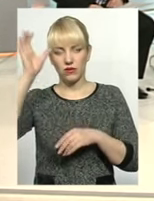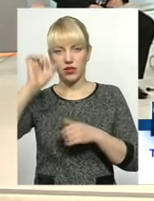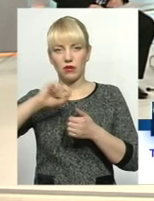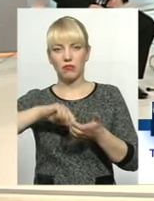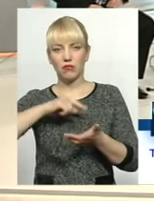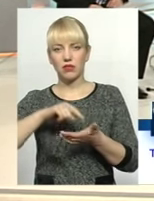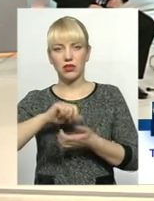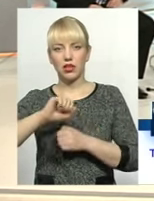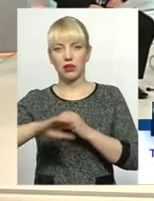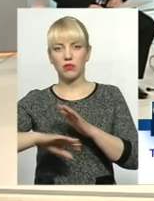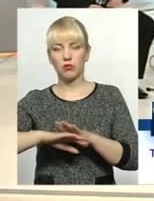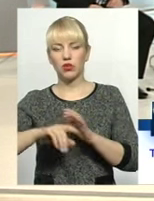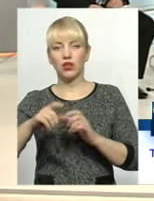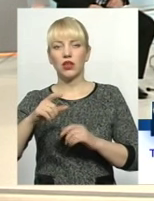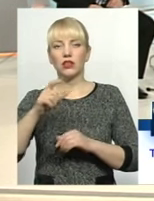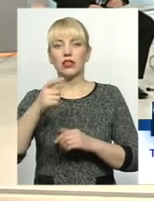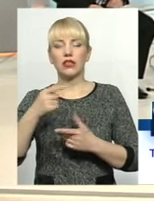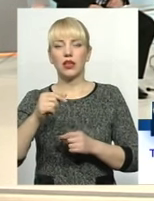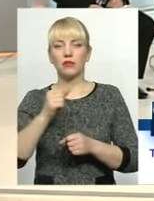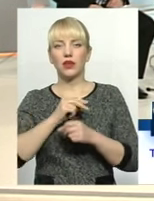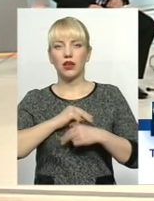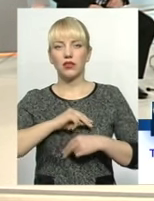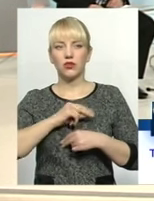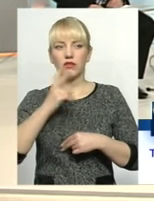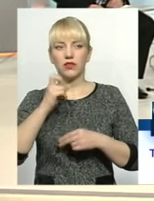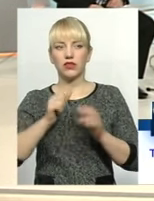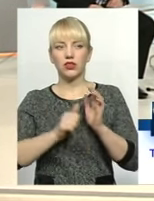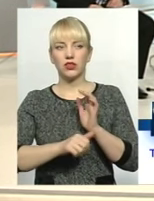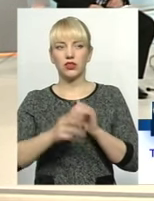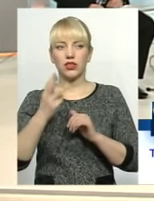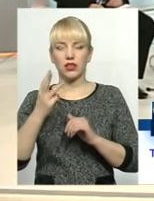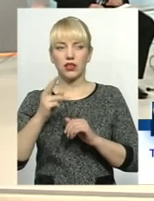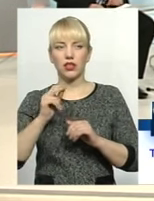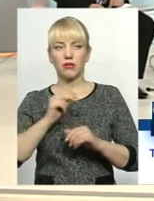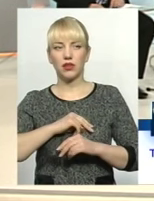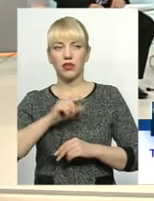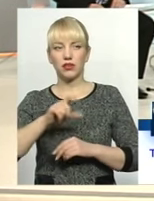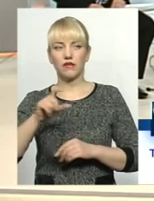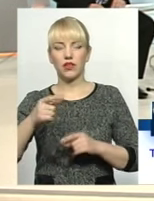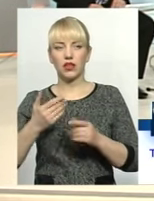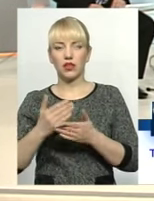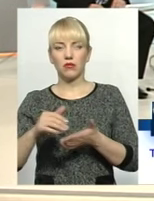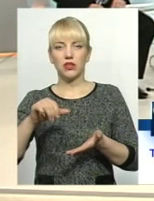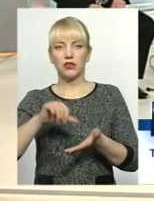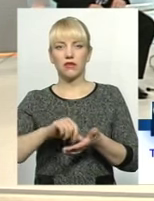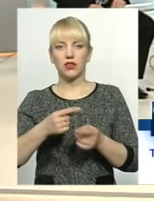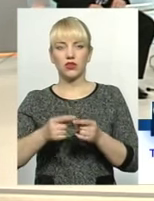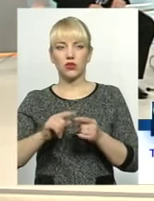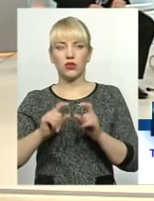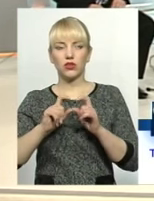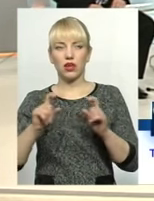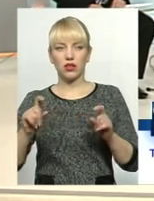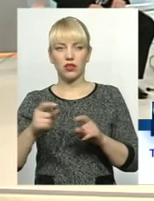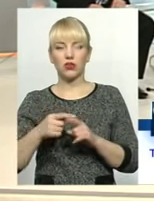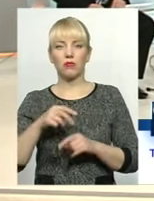працює 263 найманних працівника. Власне, в нас є тут представник цього закладу. Скажіть, будь ласка,